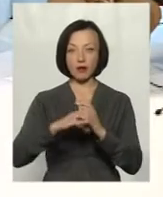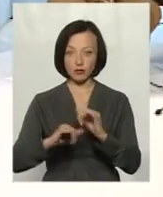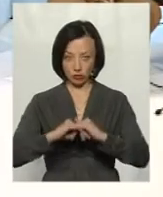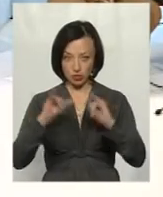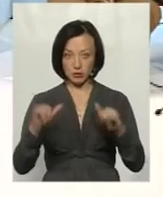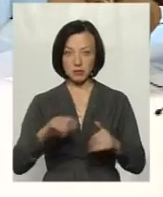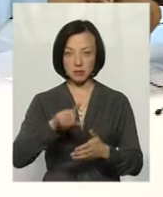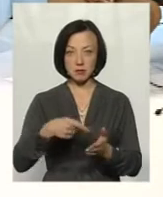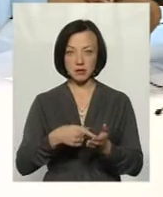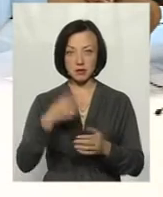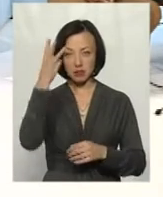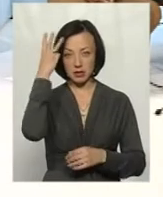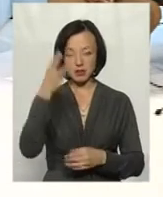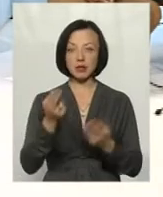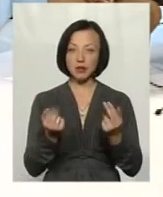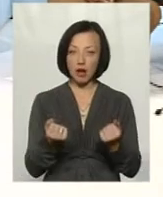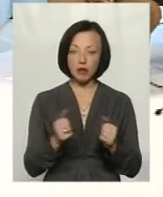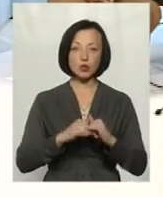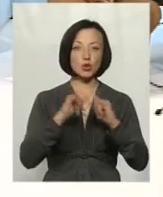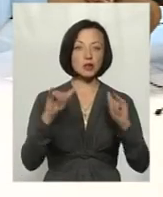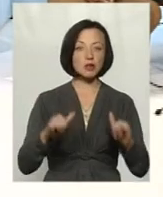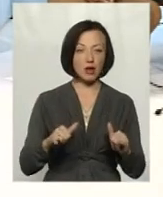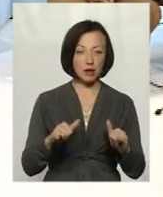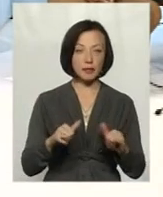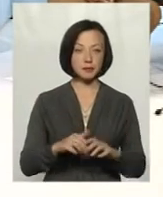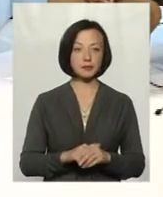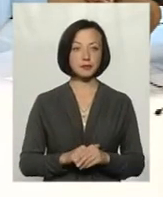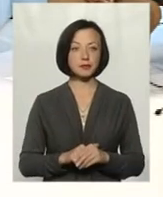зростає. Тобто ми можемо говорити не лише про те, що